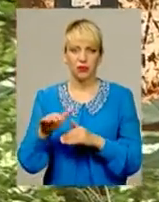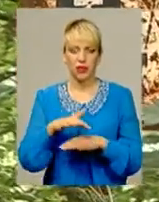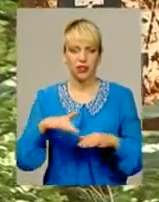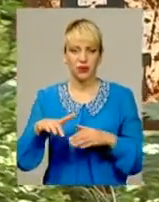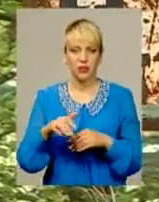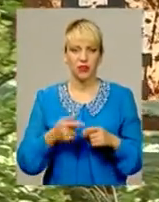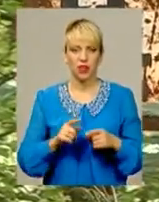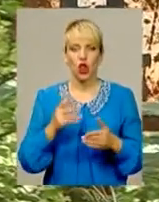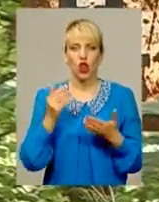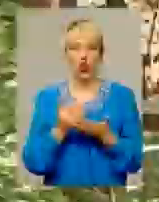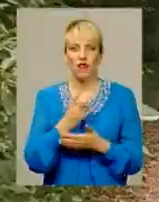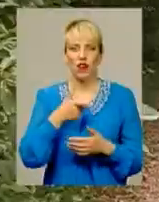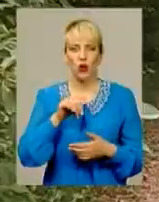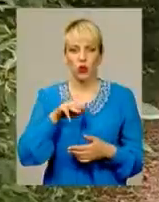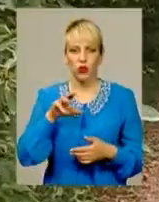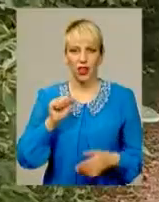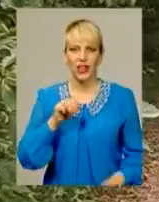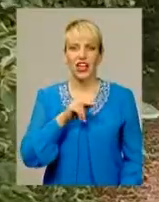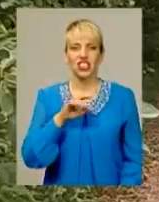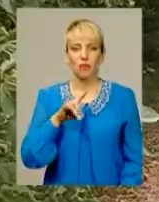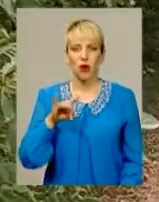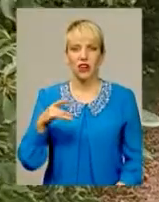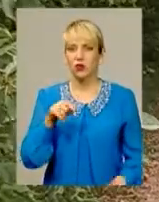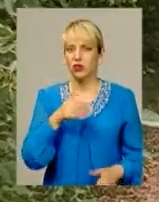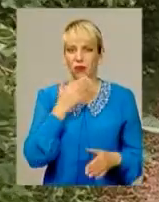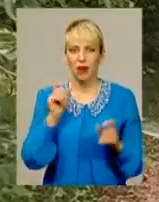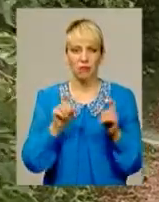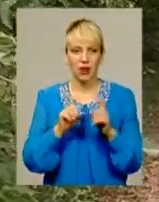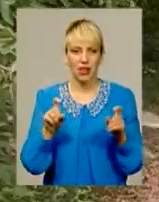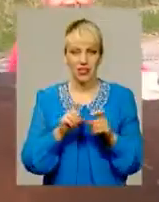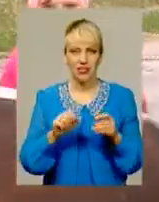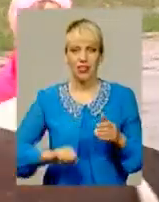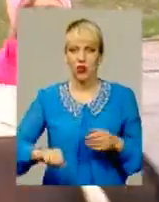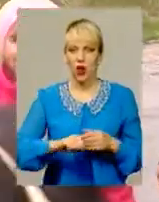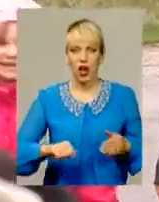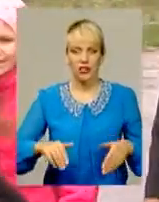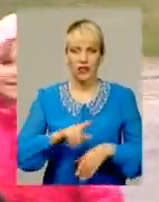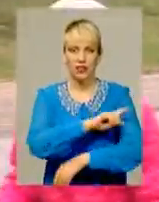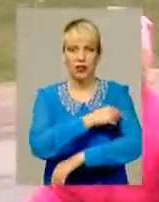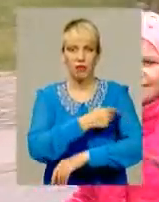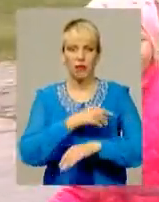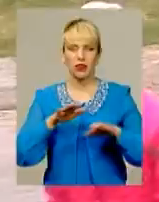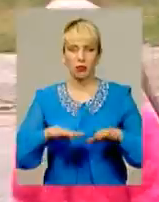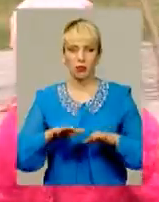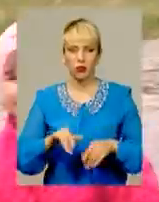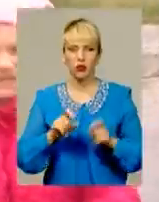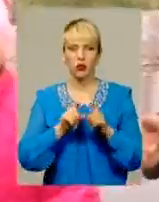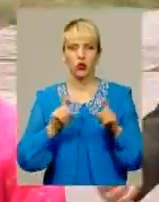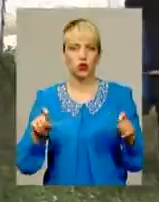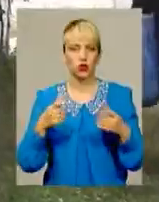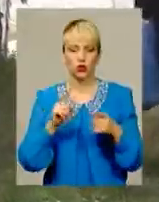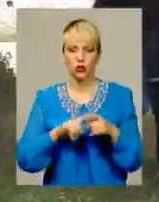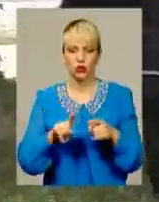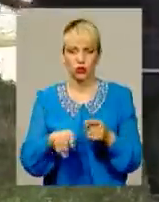Нова Гута Чемеровецького району. Тут немає магазину, асфальту, медпункту, садочка, а школа вже на стадії остаєньої